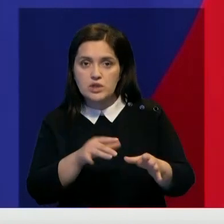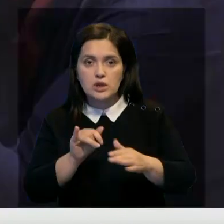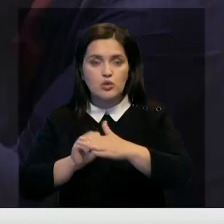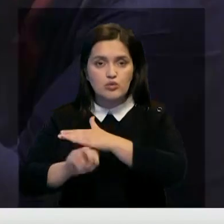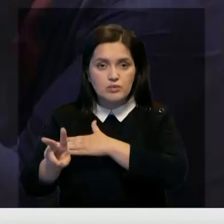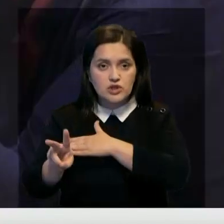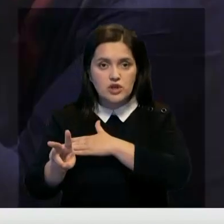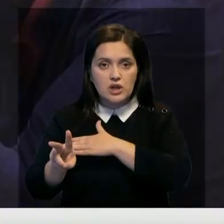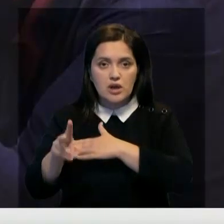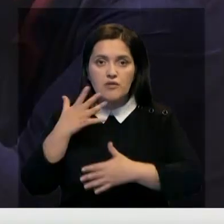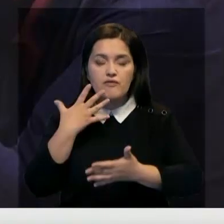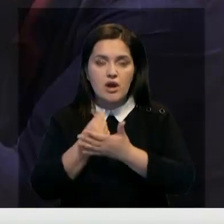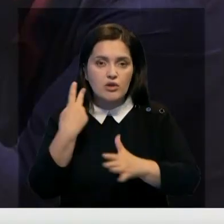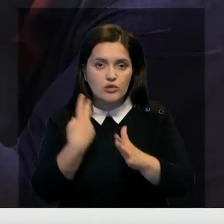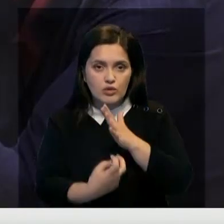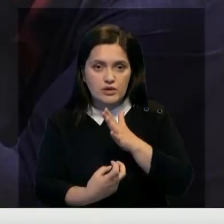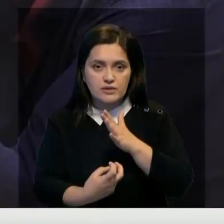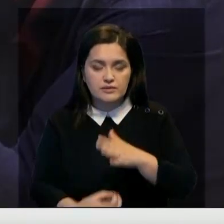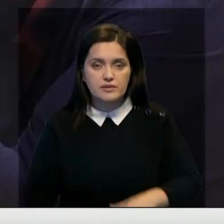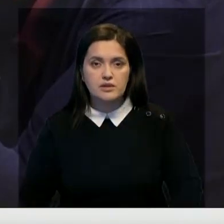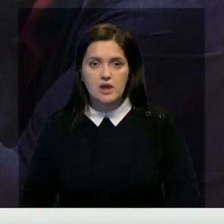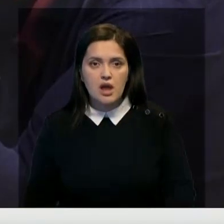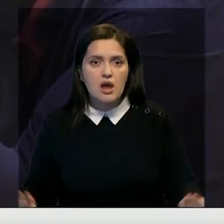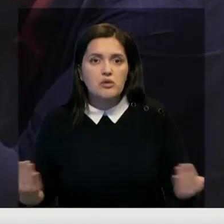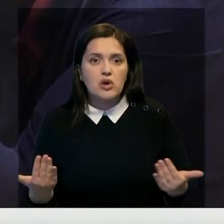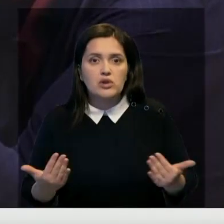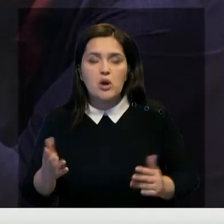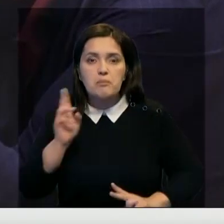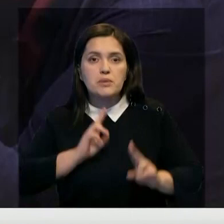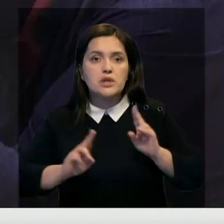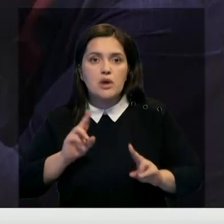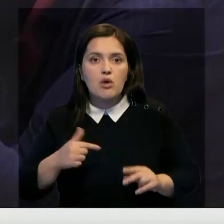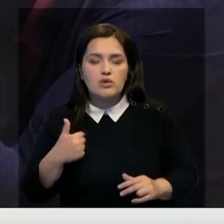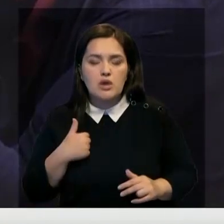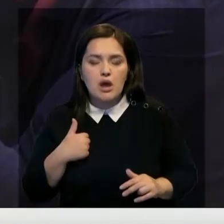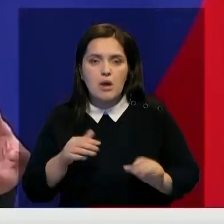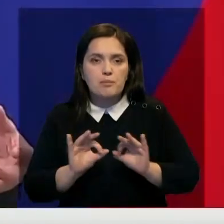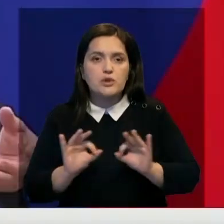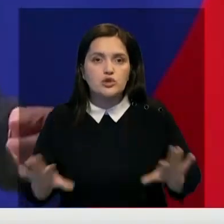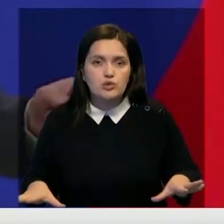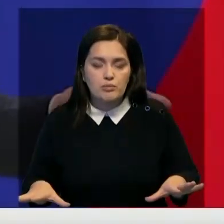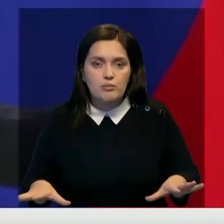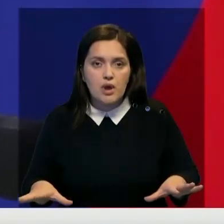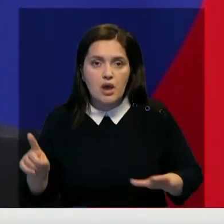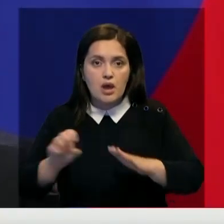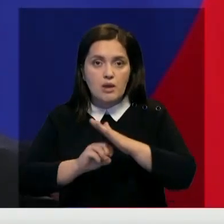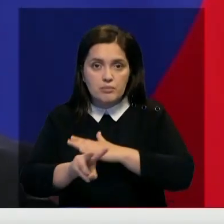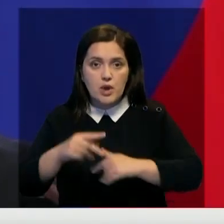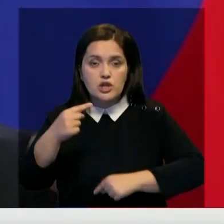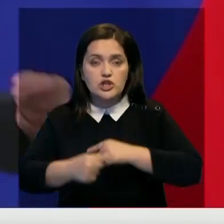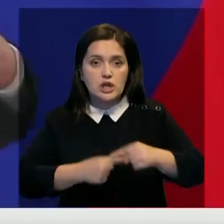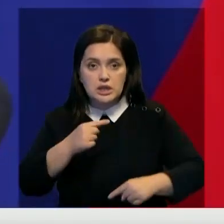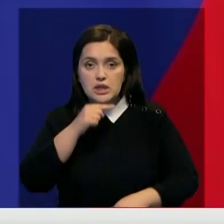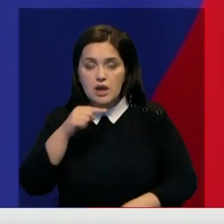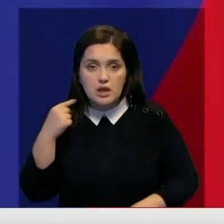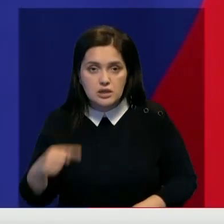сбежал в свои норы. Какие претензии здесь ко мне или к белорусам? Они бегут через Россию,